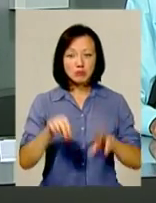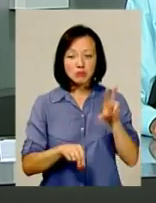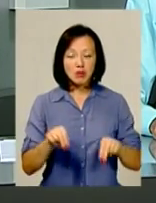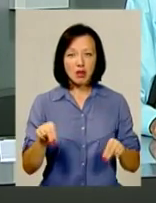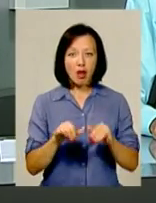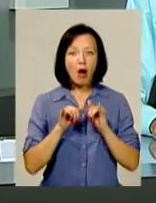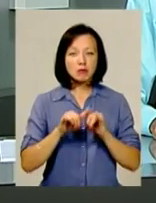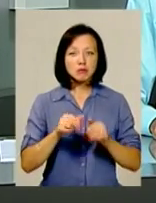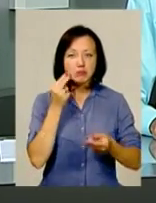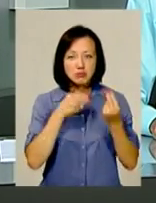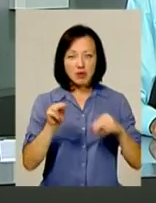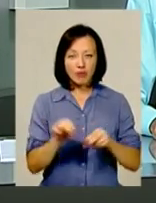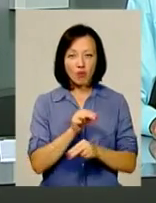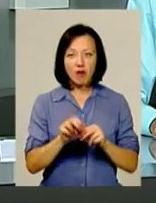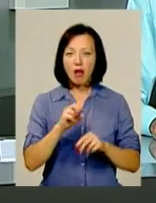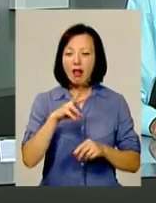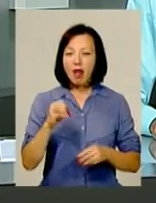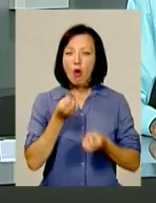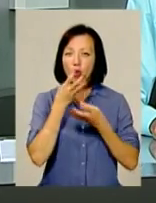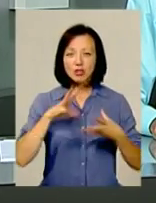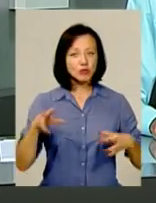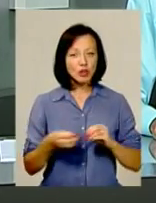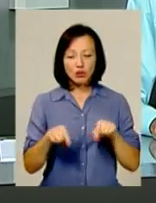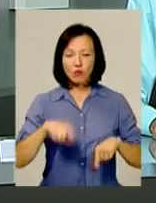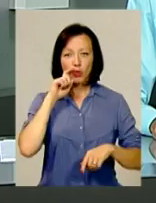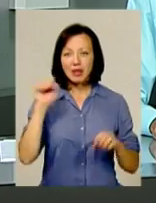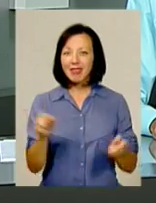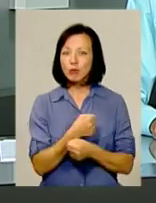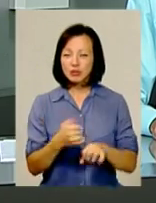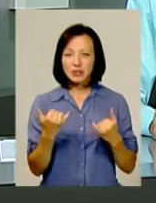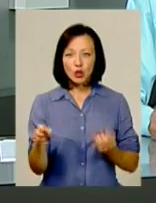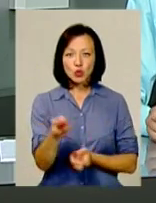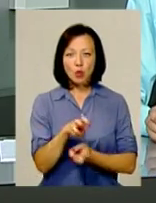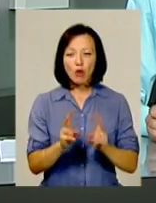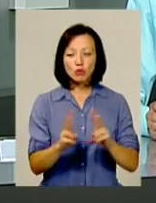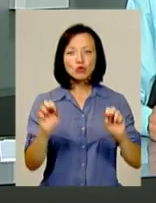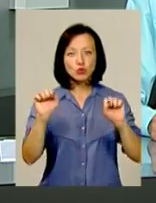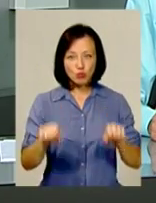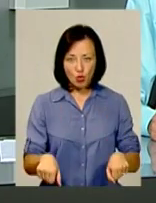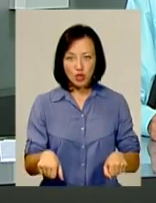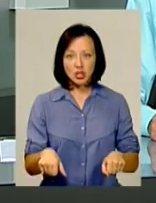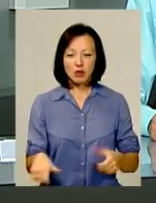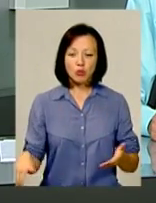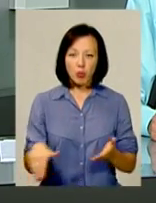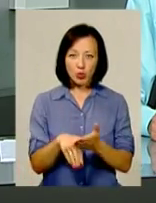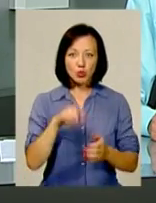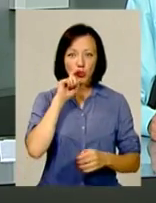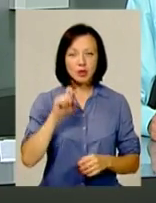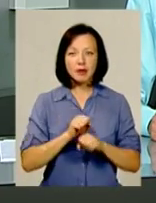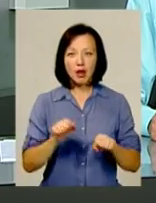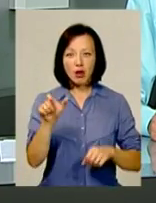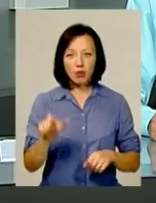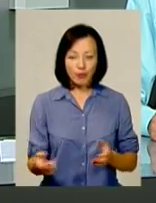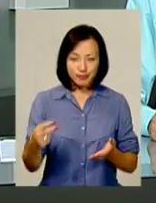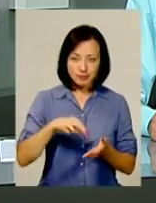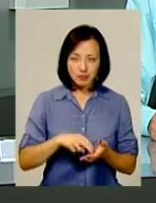лікування. Але досягнути позитивного результату в Україні неможливо, тому зараз шукають тих, хто зможе поставити українського героя на